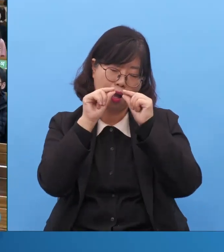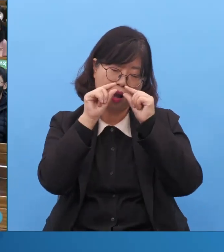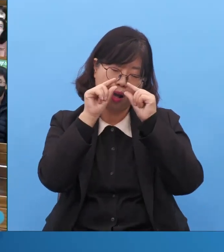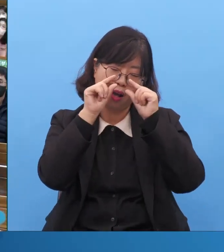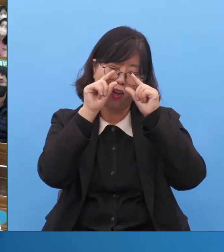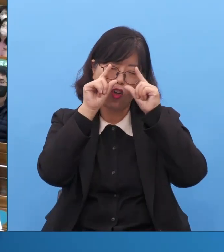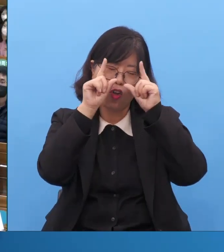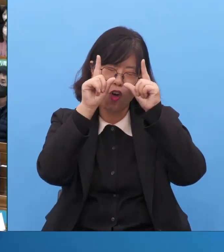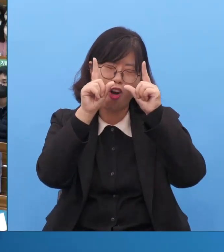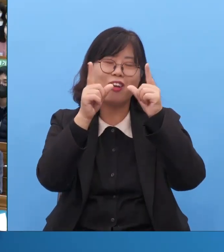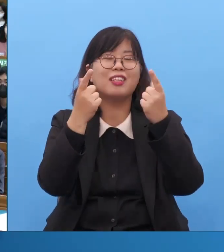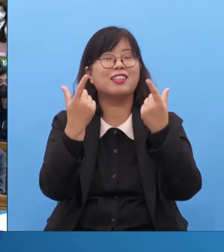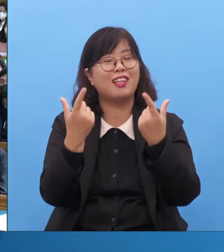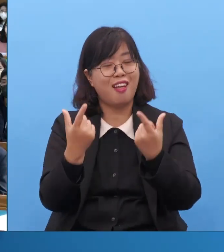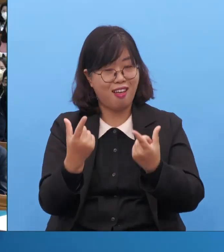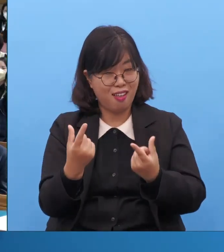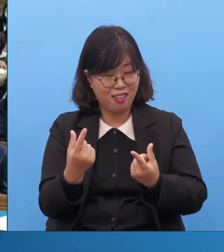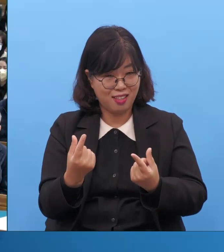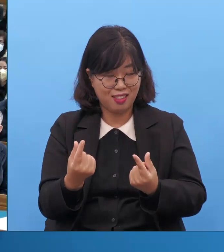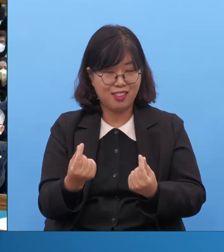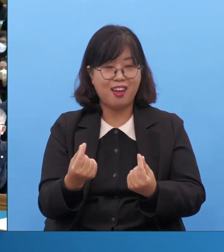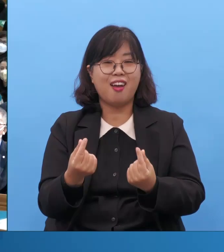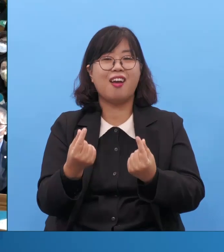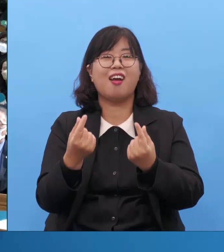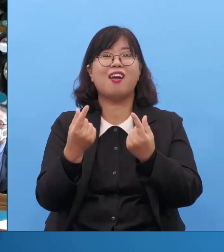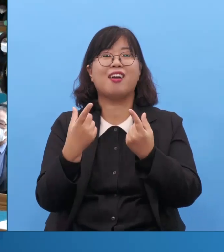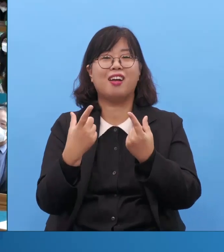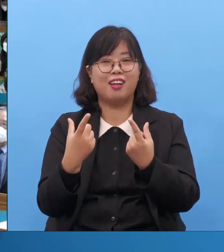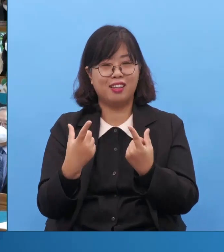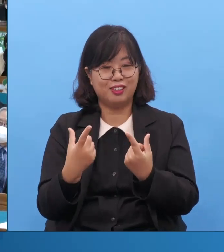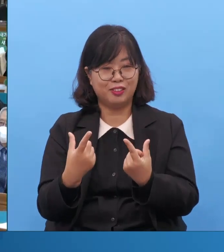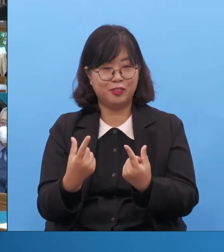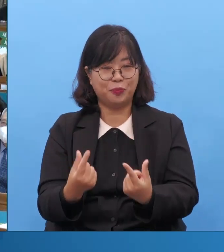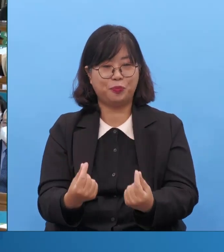듯하도다